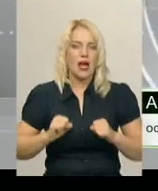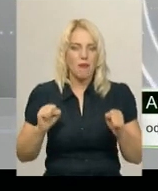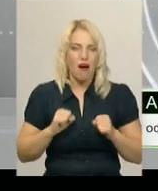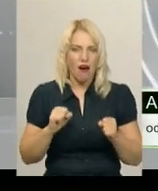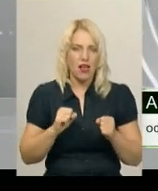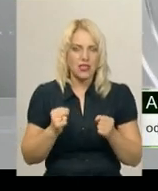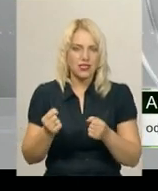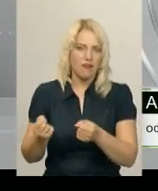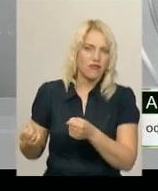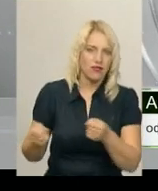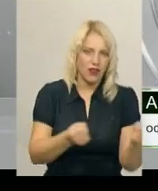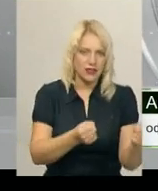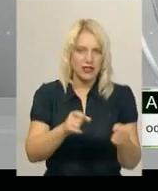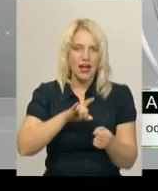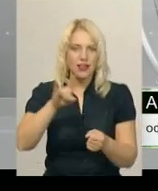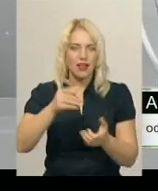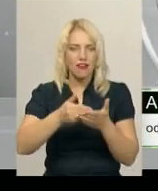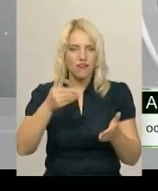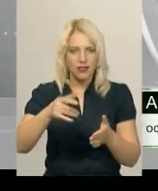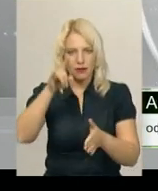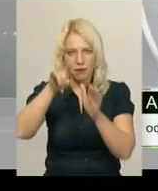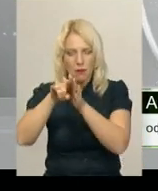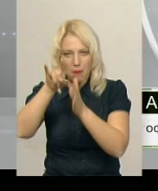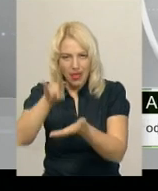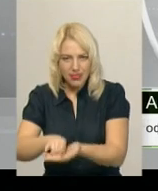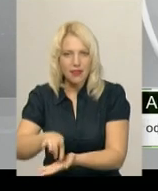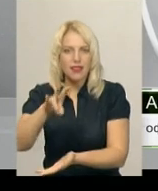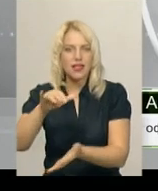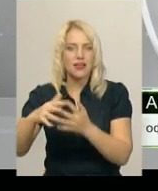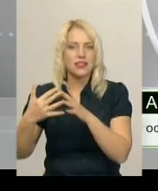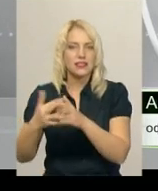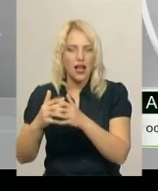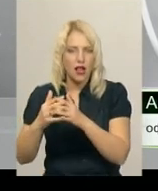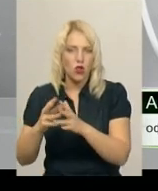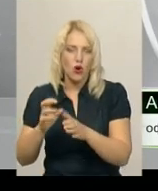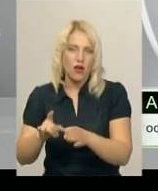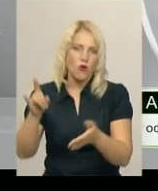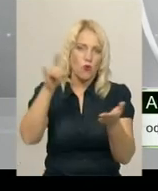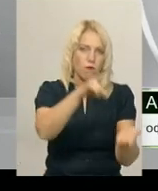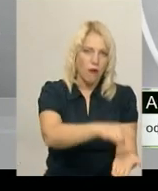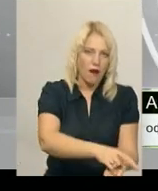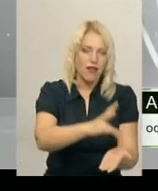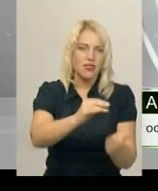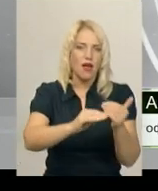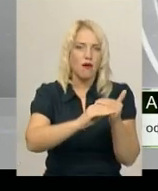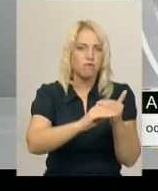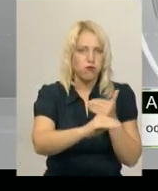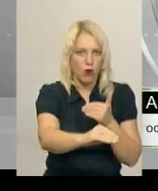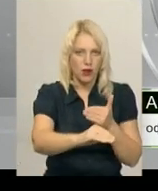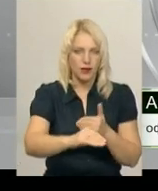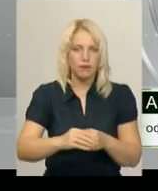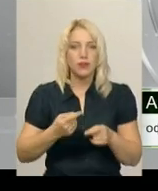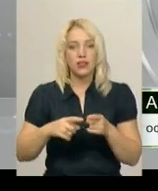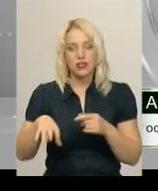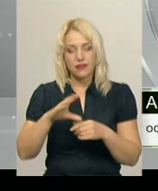падіння в межах населеного пункту, зокрема, на будинки мешканців, і впав літак за межами на полі.